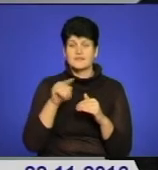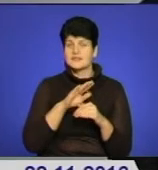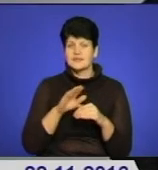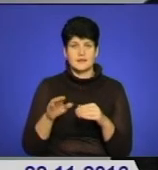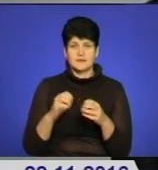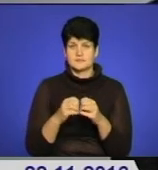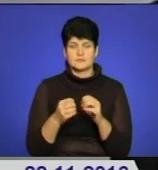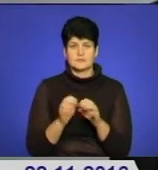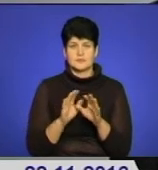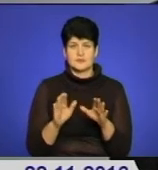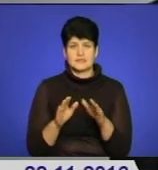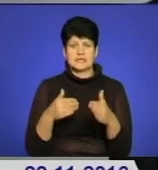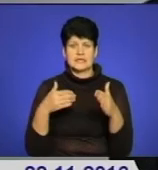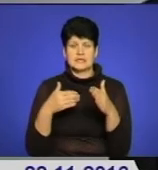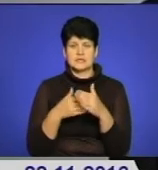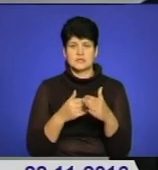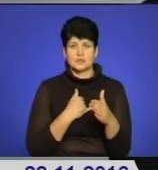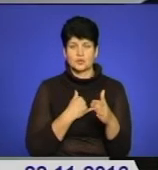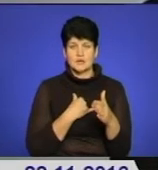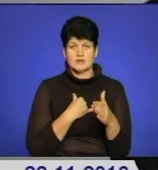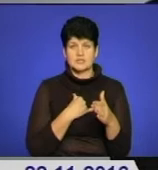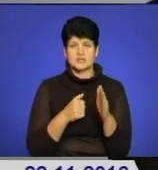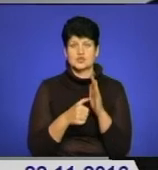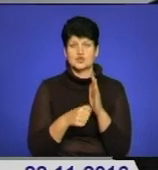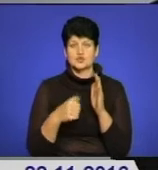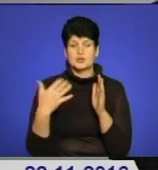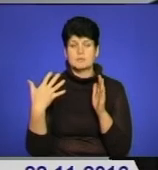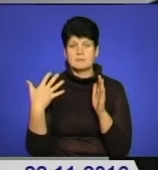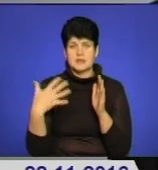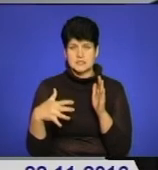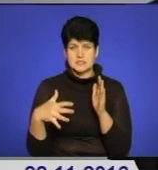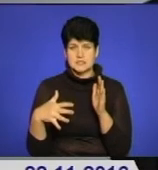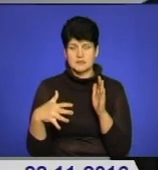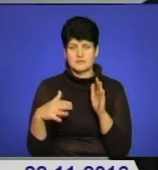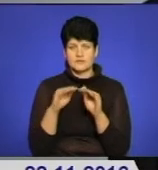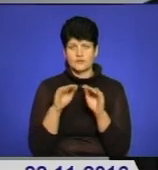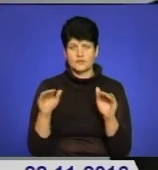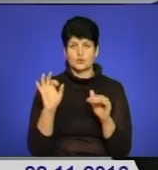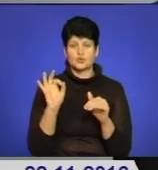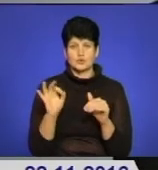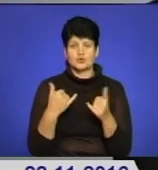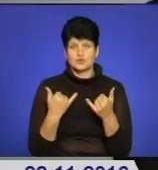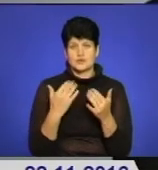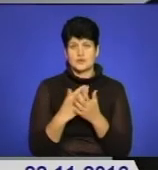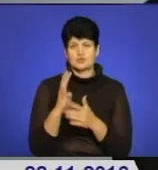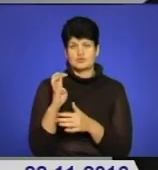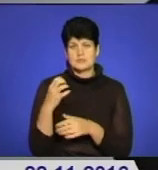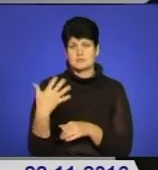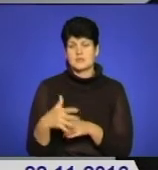загрозливий, критичний рівень у нас 650, відповідно до рівня нуля, сьогодні є 450.